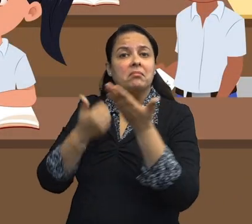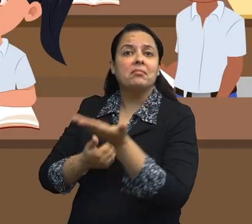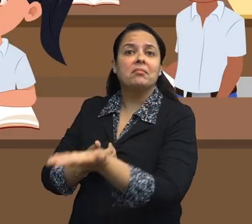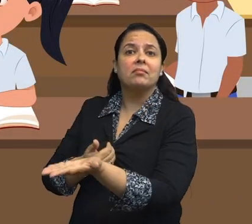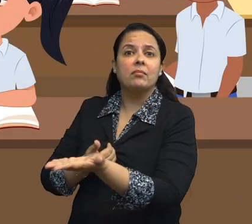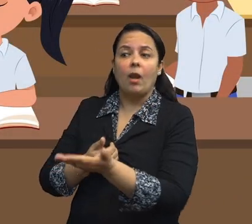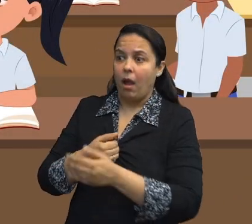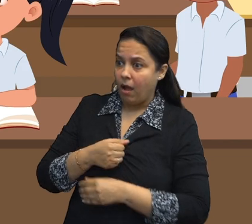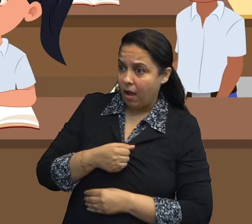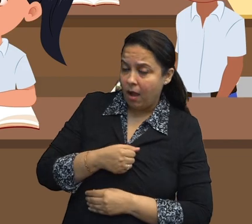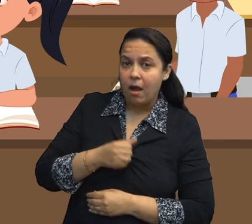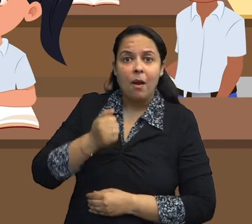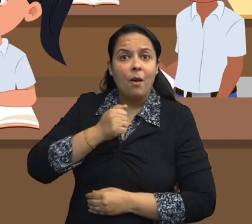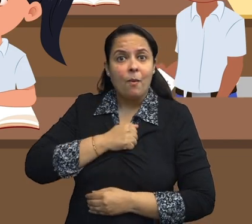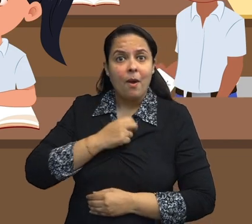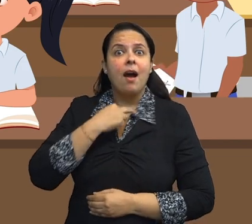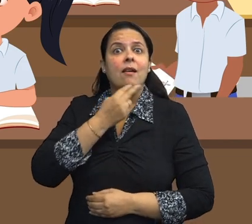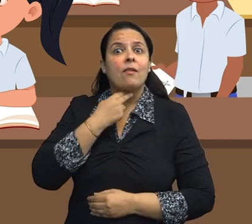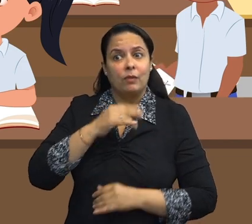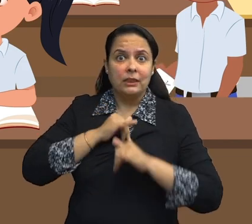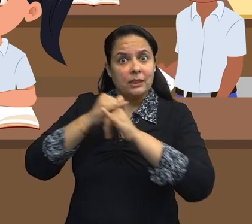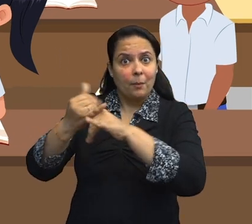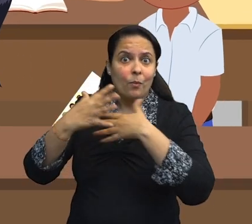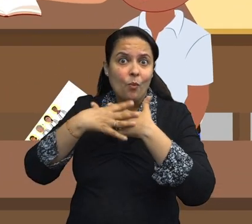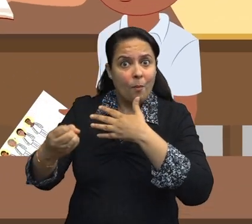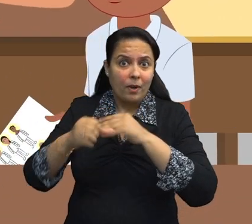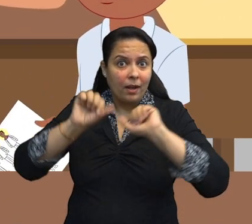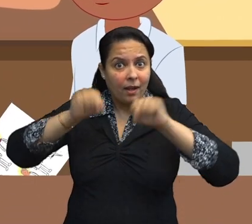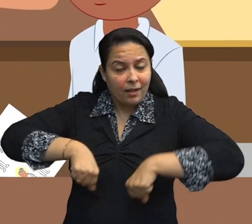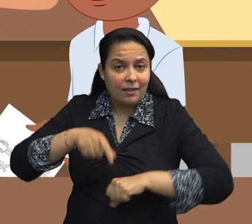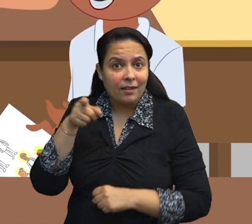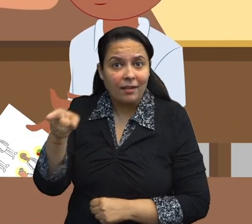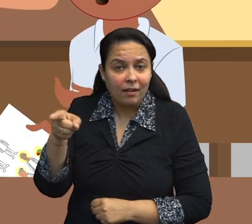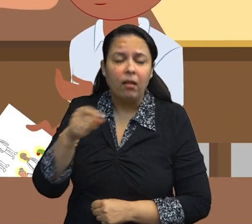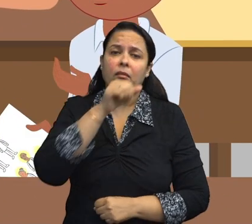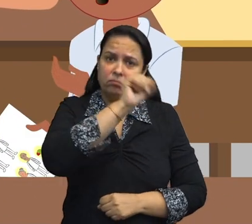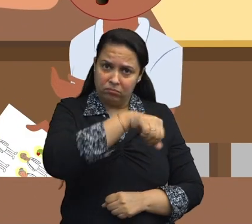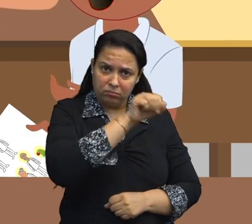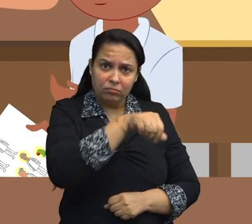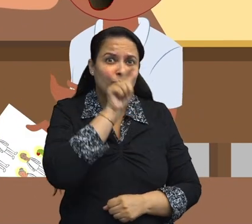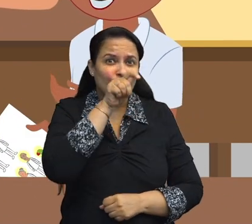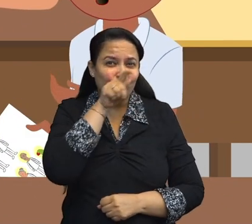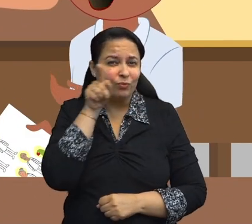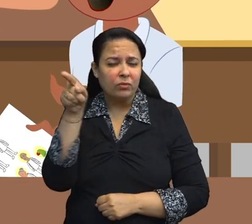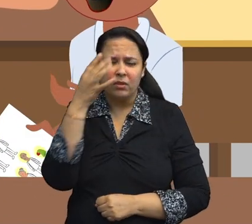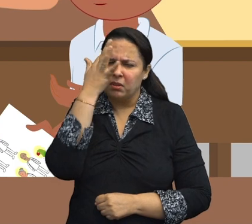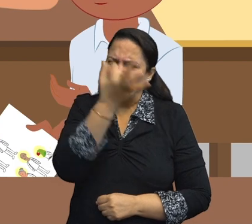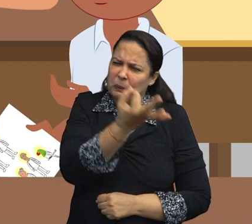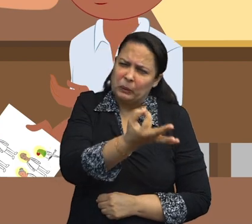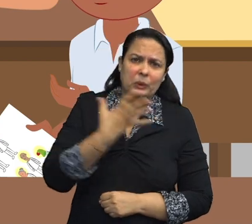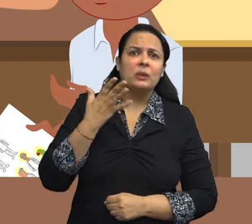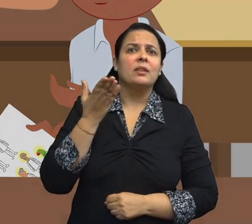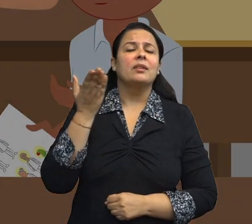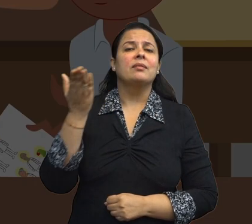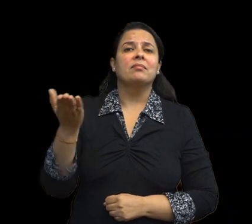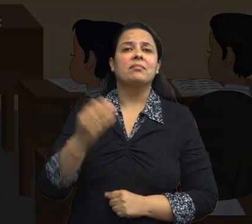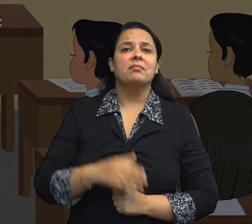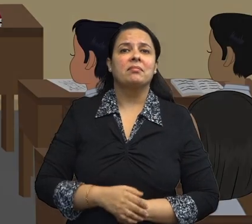क्या तुम्हारा सुल्तान मेरी आवाज निकाल सकता है? बिल्कुल, वो बहुत होशियार है